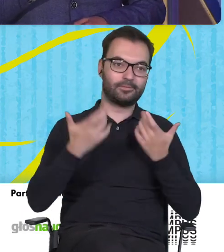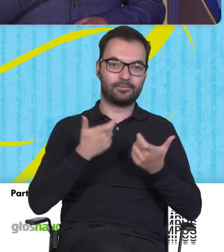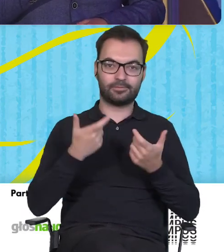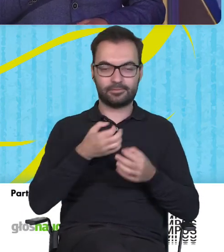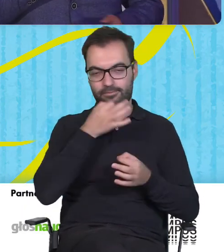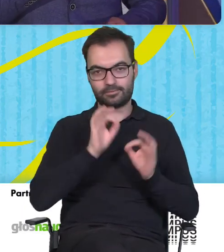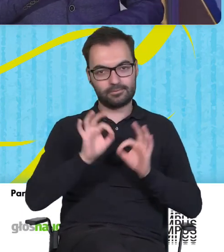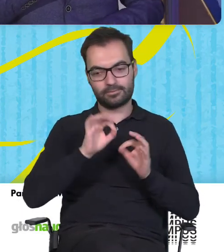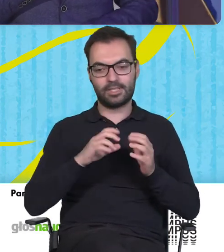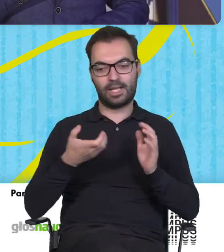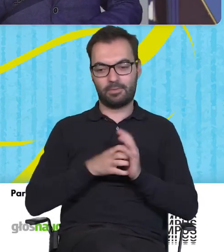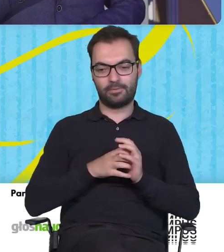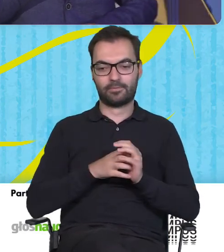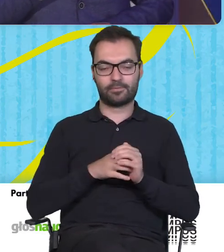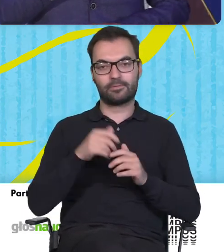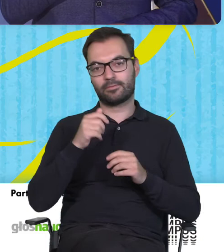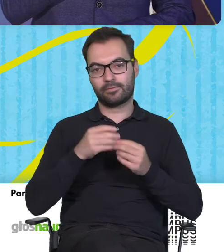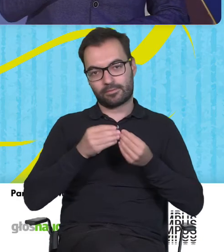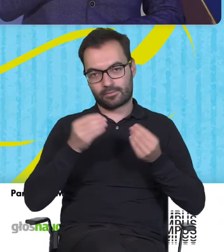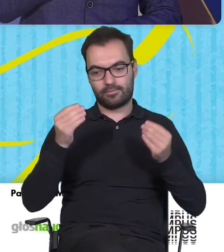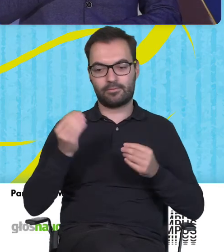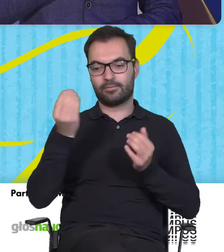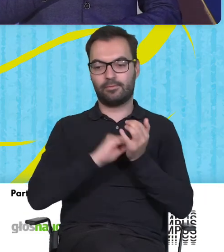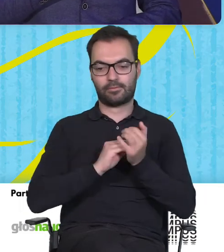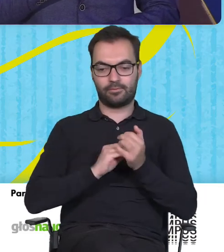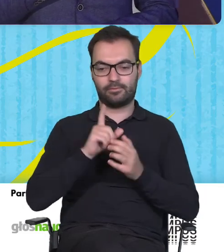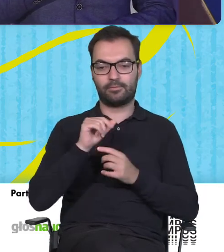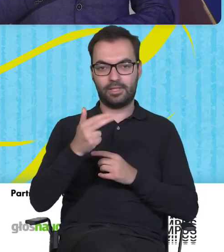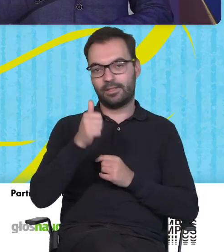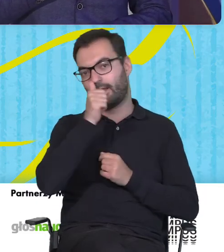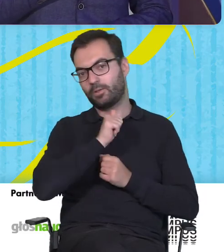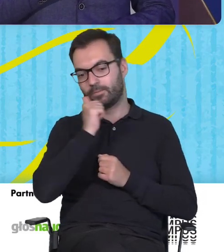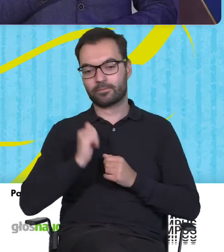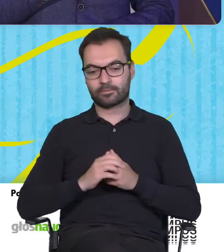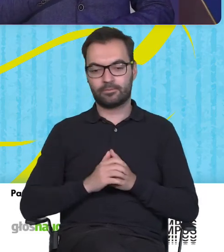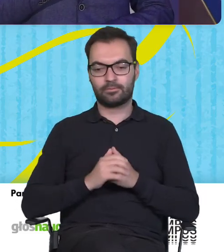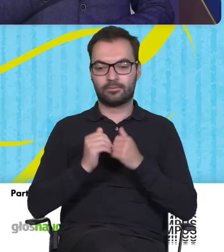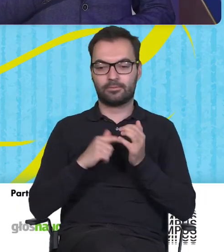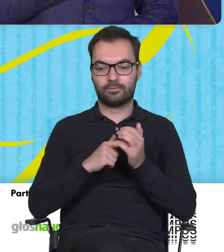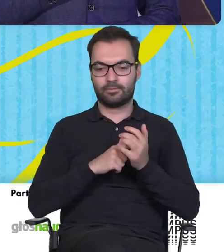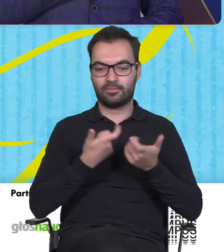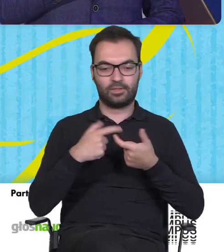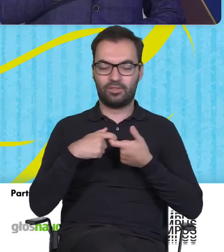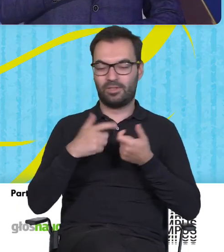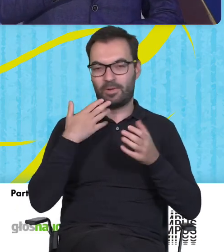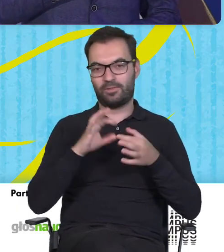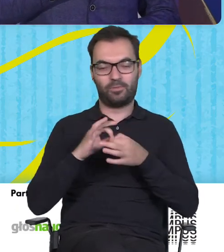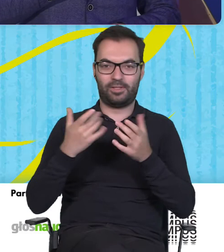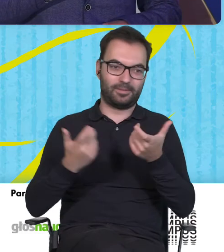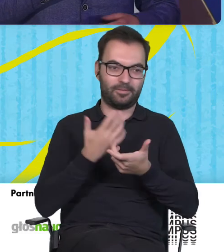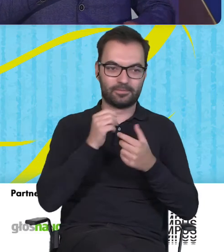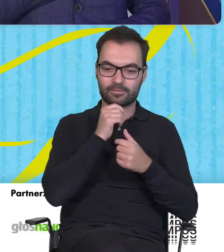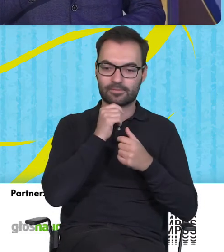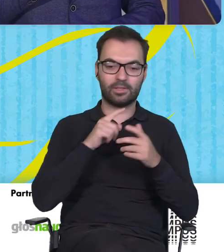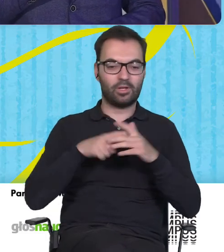udoskonalić naszą aplikację, nasz prototyp, o dodatkowe pin i hasło i nie ma to żadnego związku z jakimś